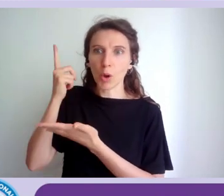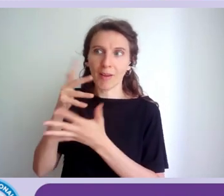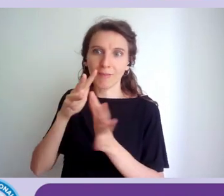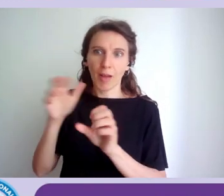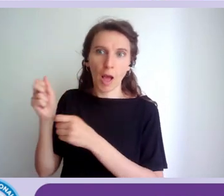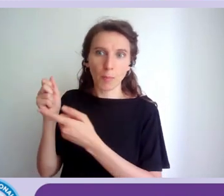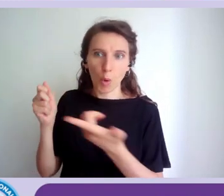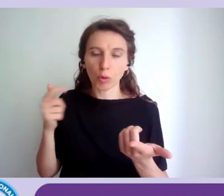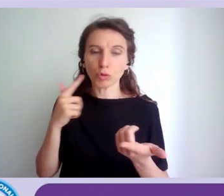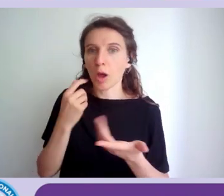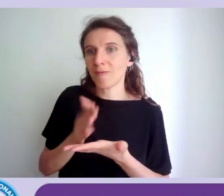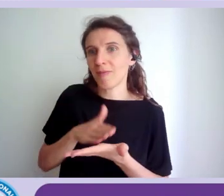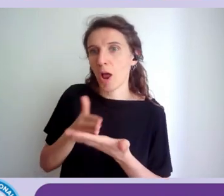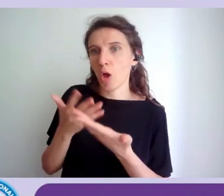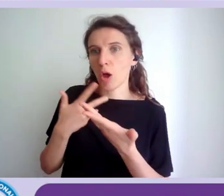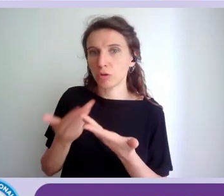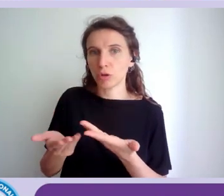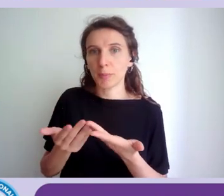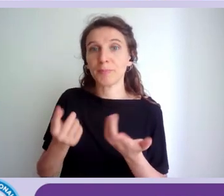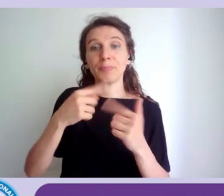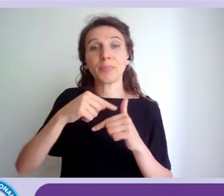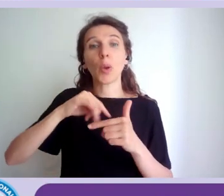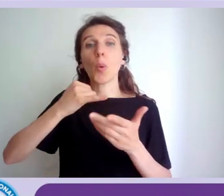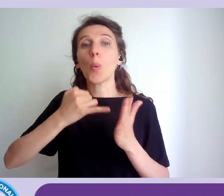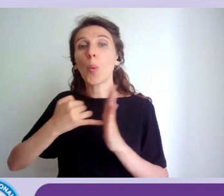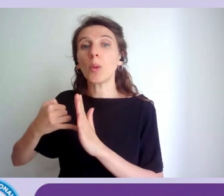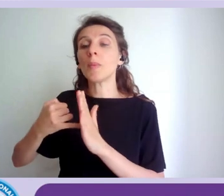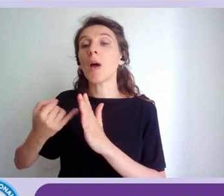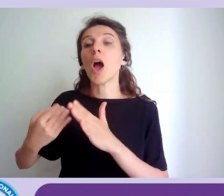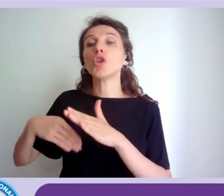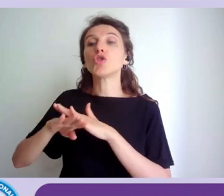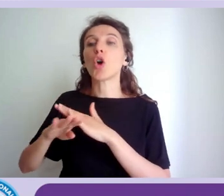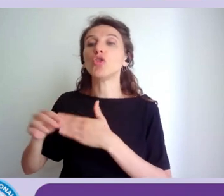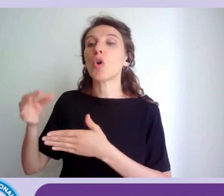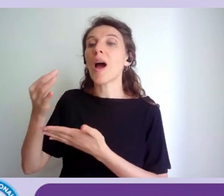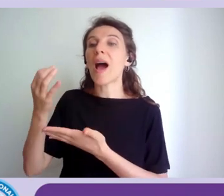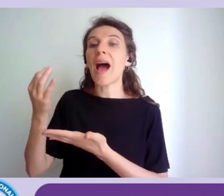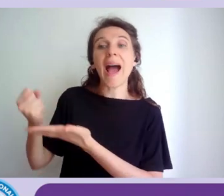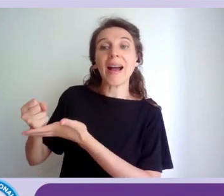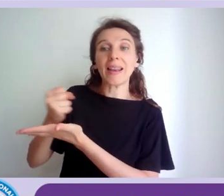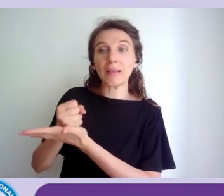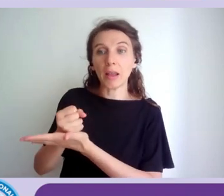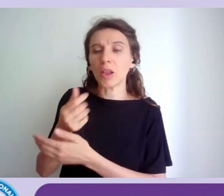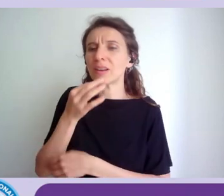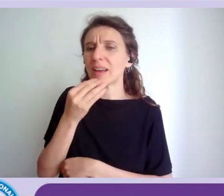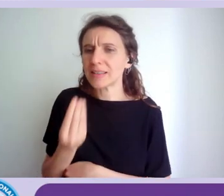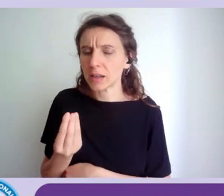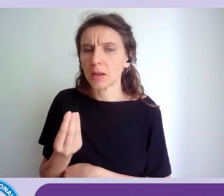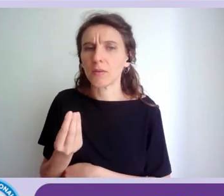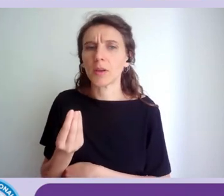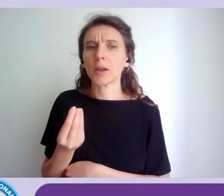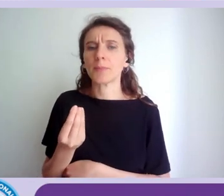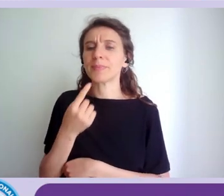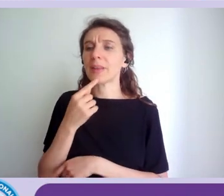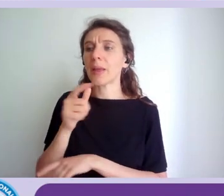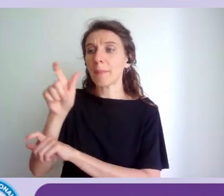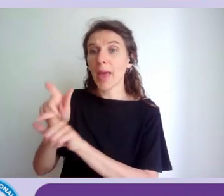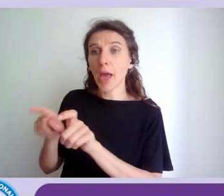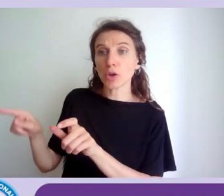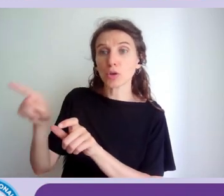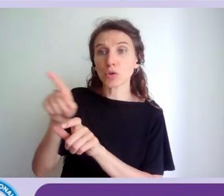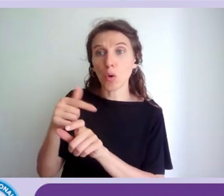'ultima che la certificazione sotto accreditamento che è importante perché perché una certificazione fatta da soggetti che sono